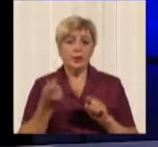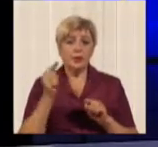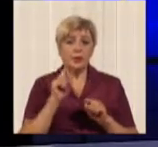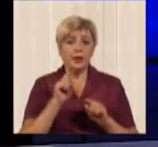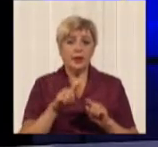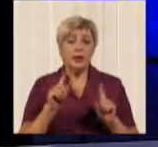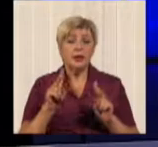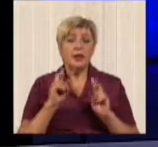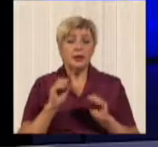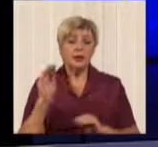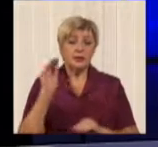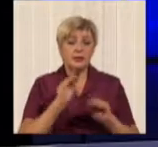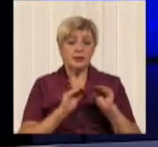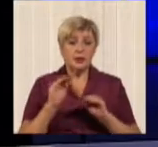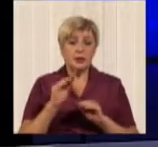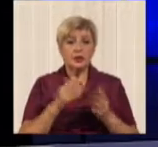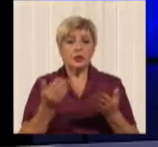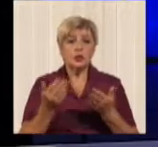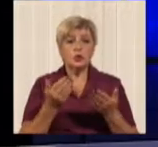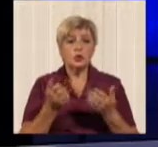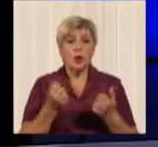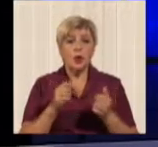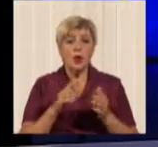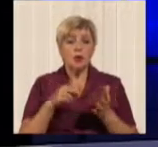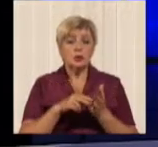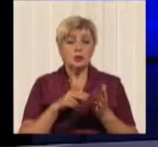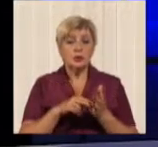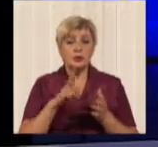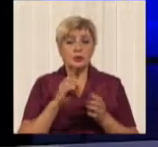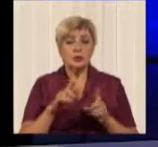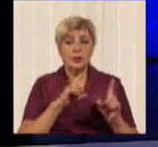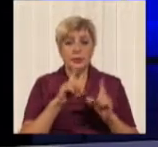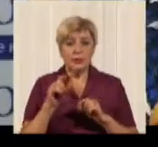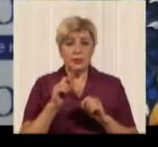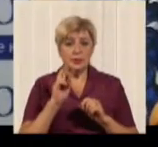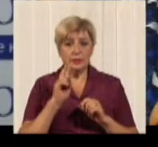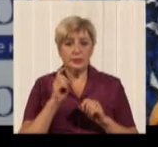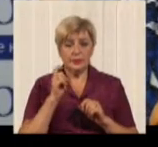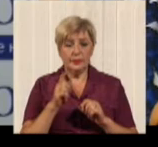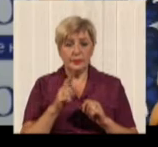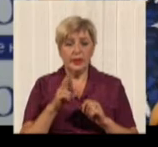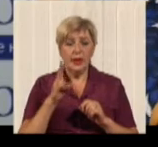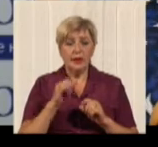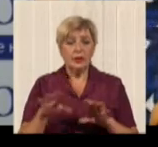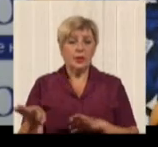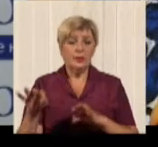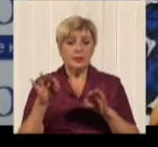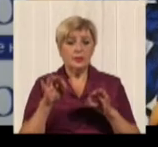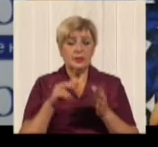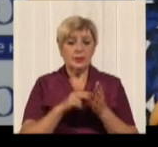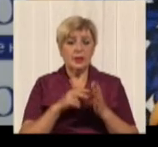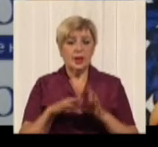как складывается и из чего тариф на проезд. Тоже, прошу прямого. Тарифы на перевезение формуются на